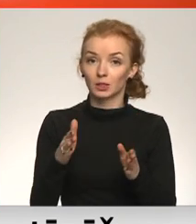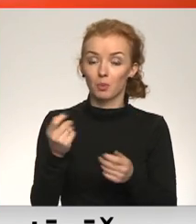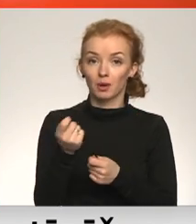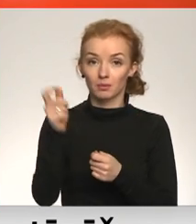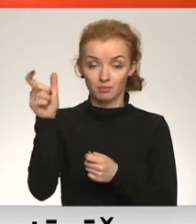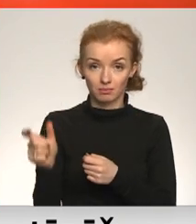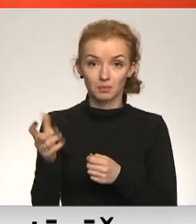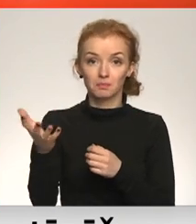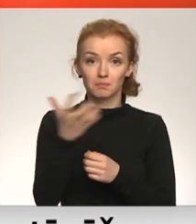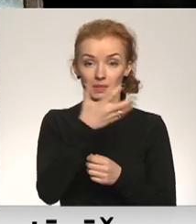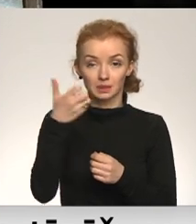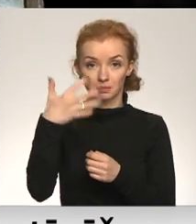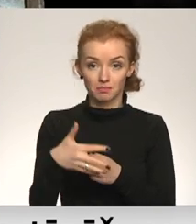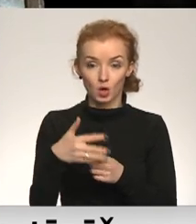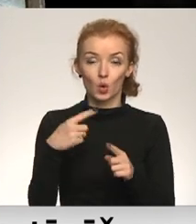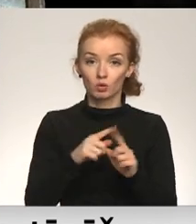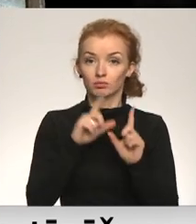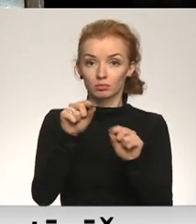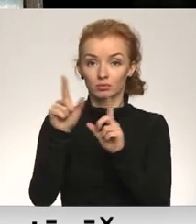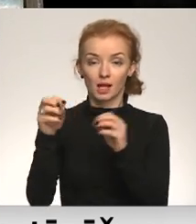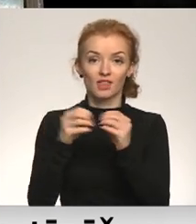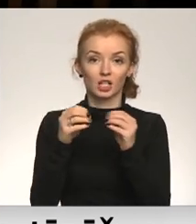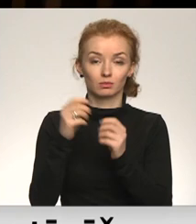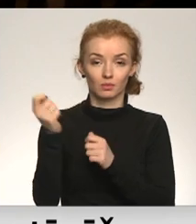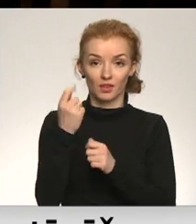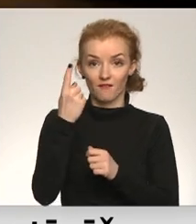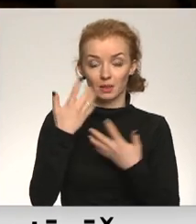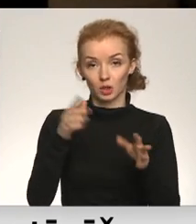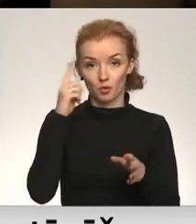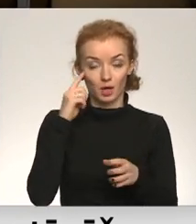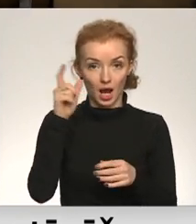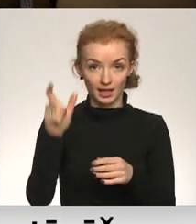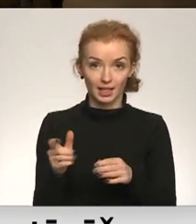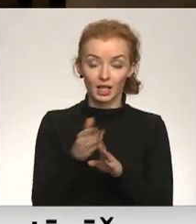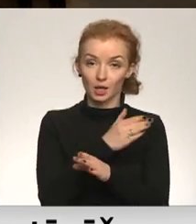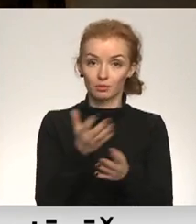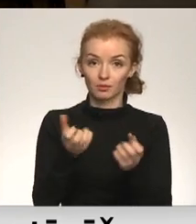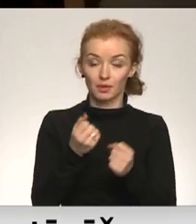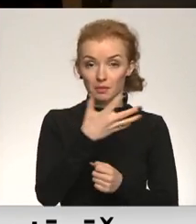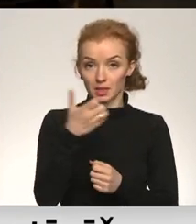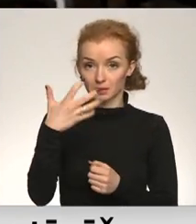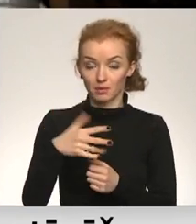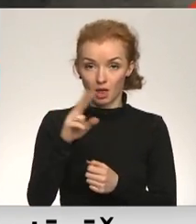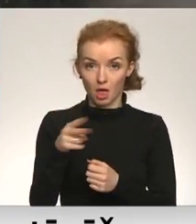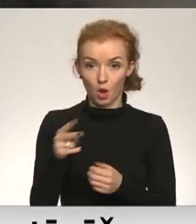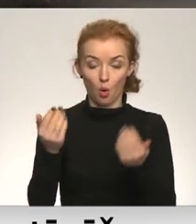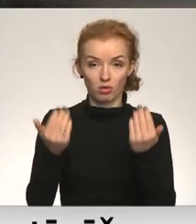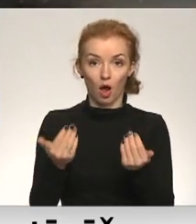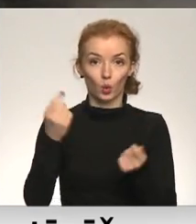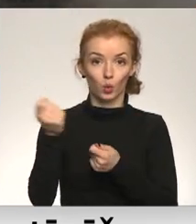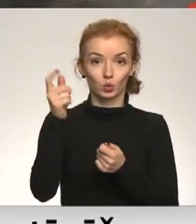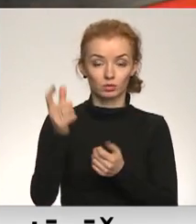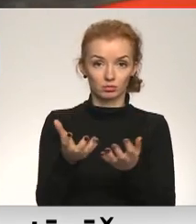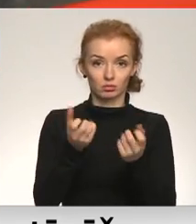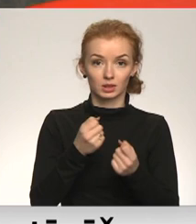550 eiro mēnesī un devās uz 10 ugunsgrākiem. Tā tad vidēji viens brīvprātīgais glābējs iepriekš saņem 550 eiro, bet tagad unzēsēs